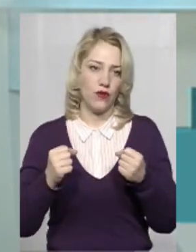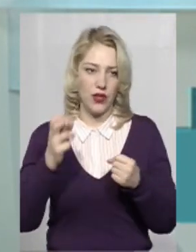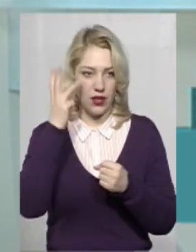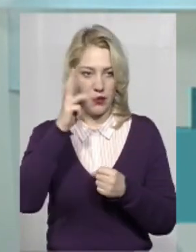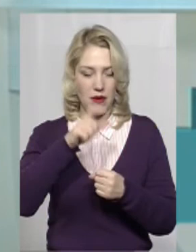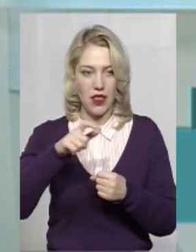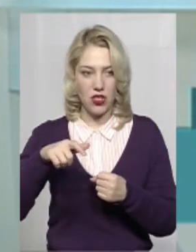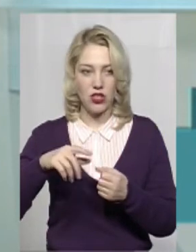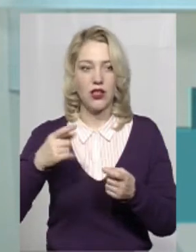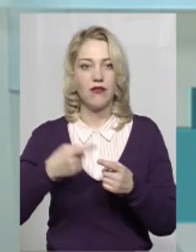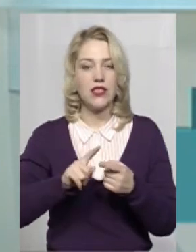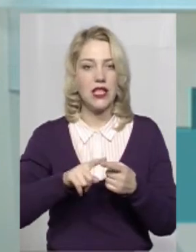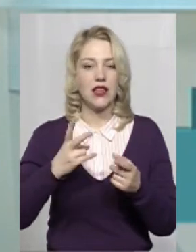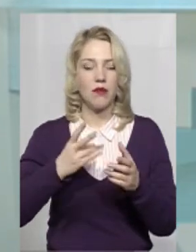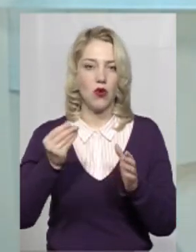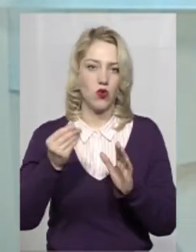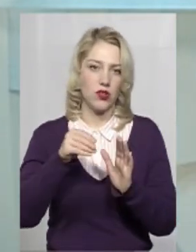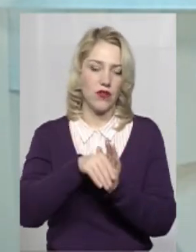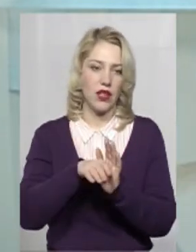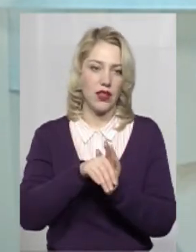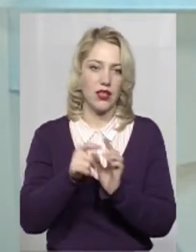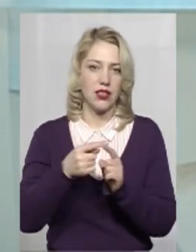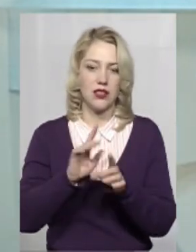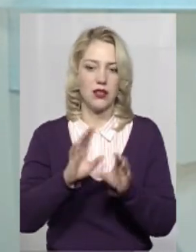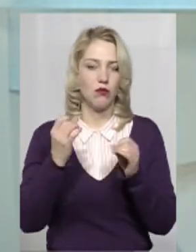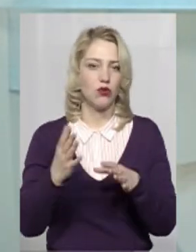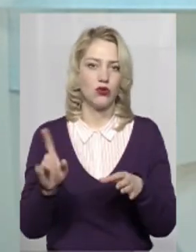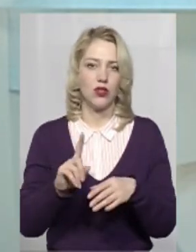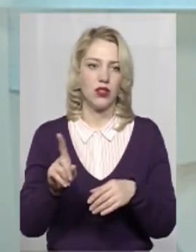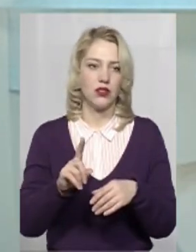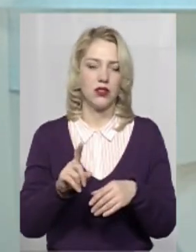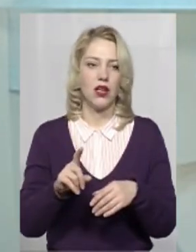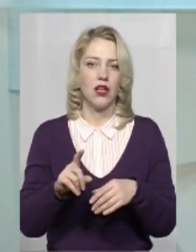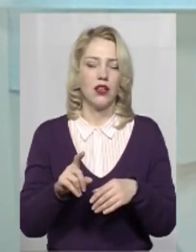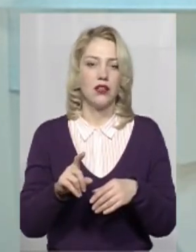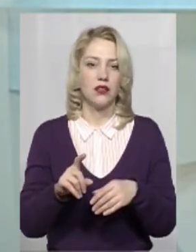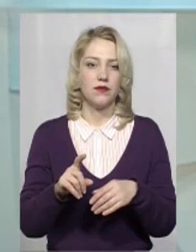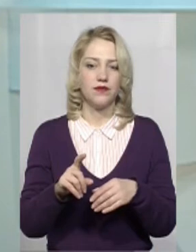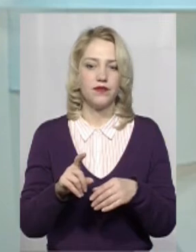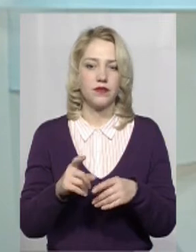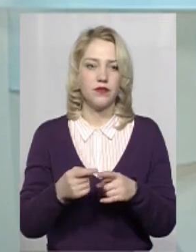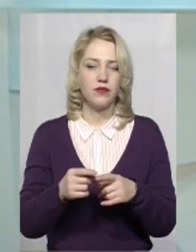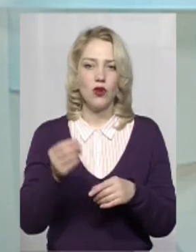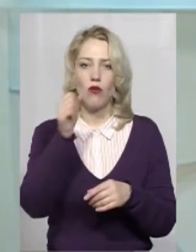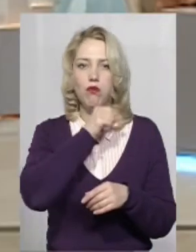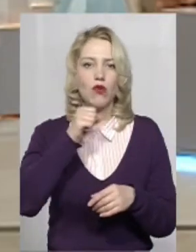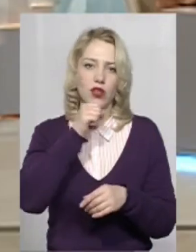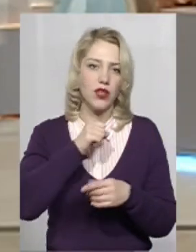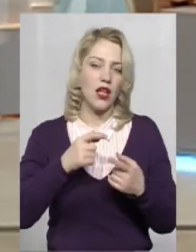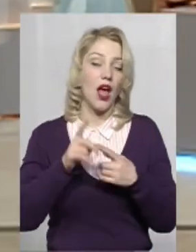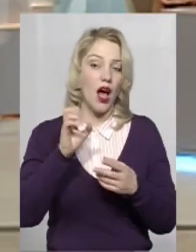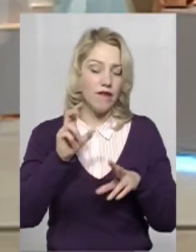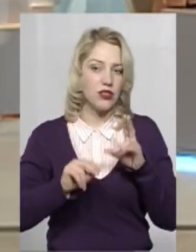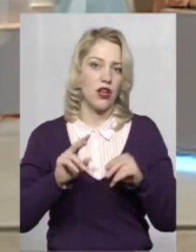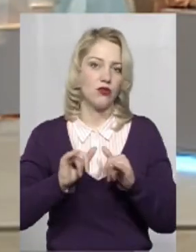хмельничан. В це треба вкладати гроші. Це не просто буде якесь там проїдання, це буде вкладання в розвиток громади. Ну, і очевидно,